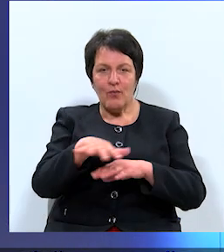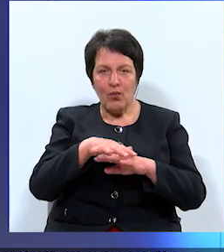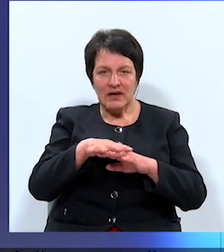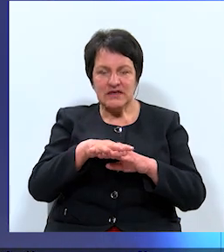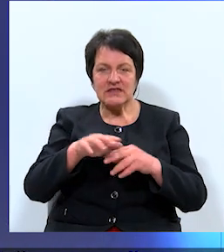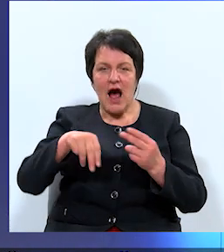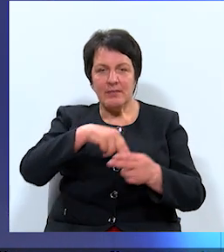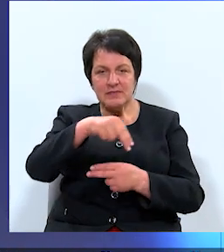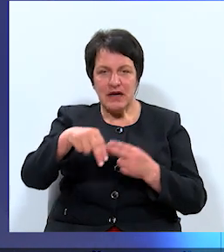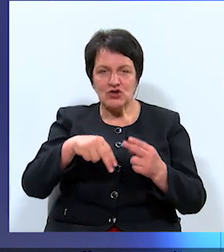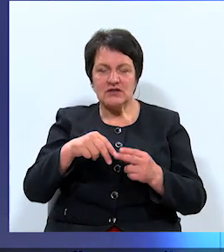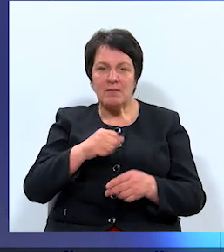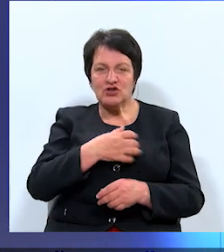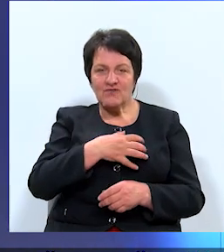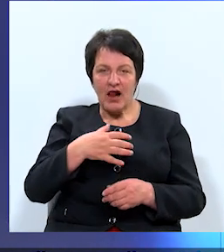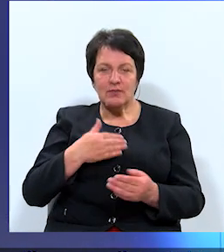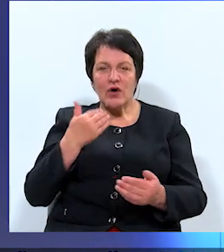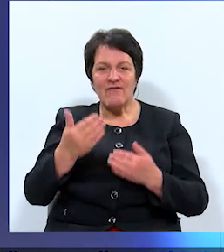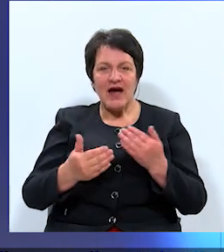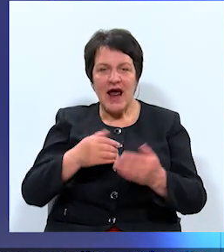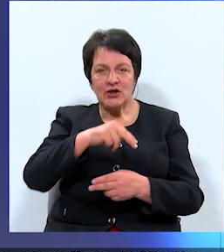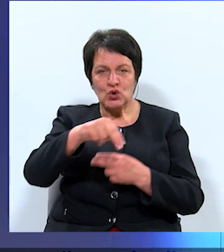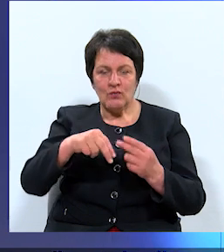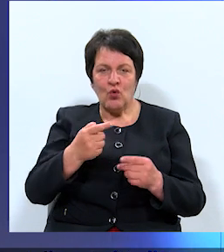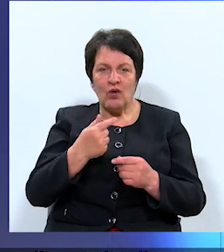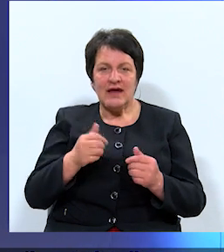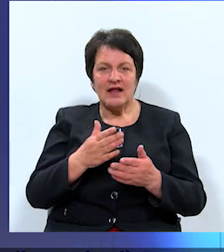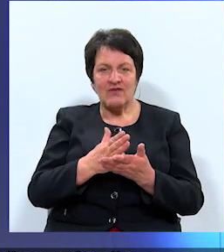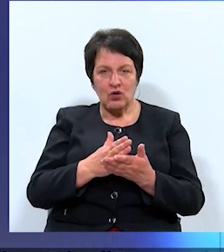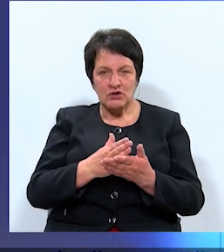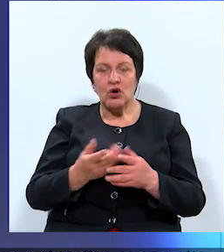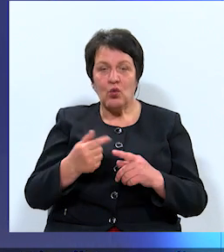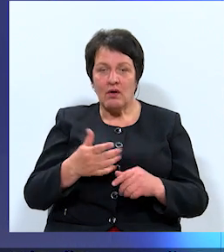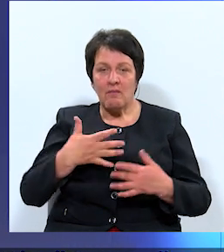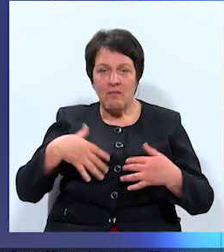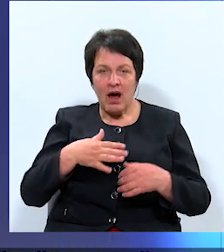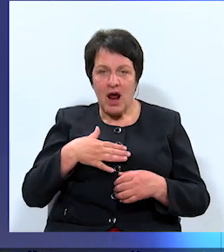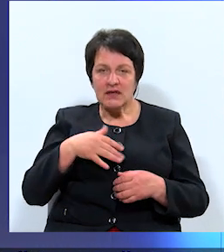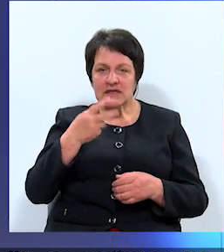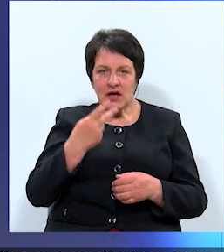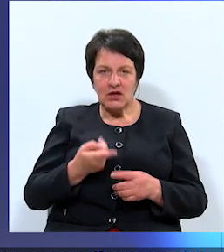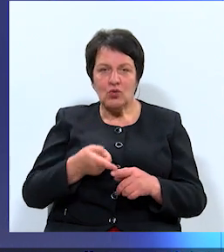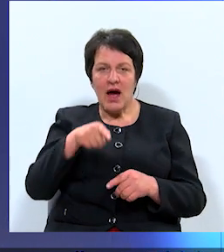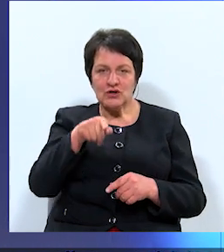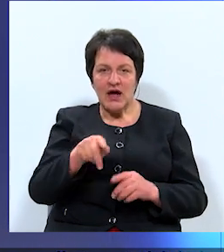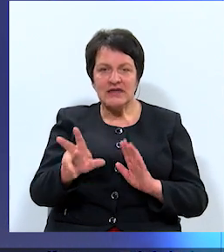apspriešanas pašvaldību referendumu ietvaros. Un manā skatījumā šajās